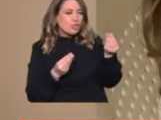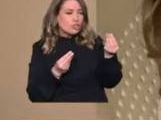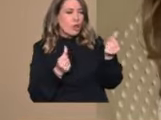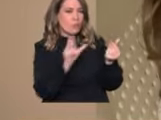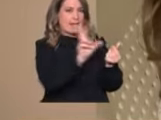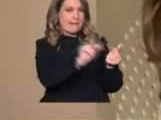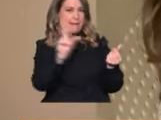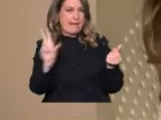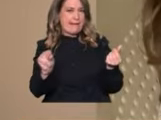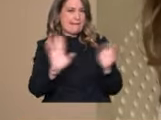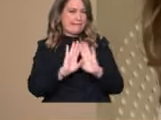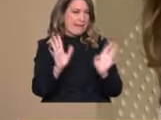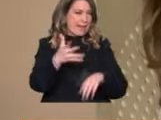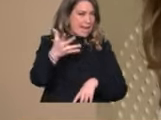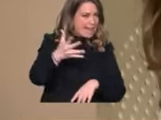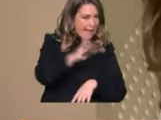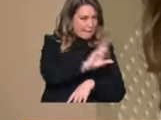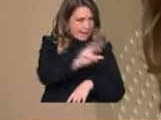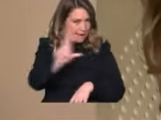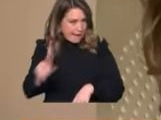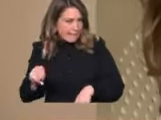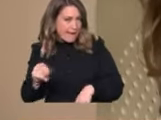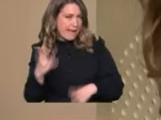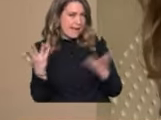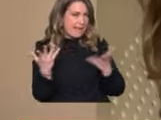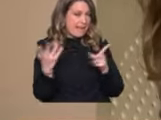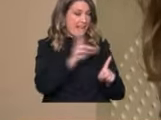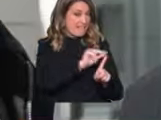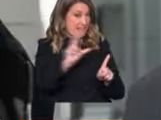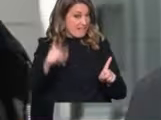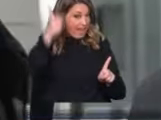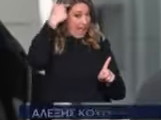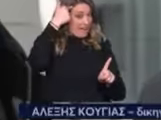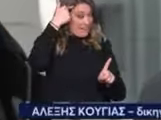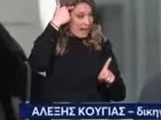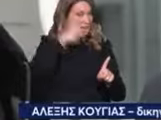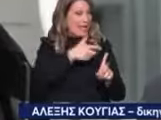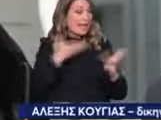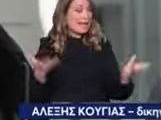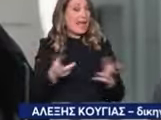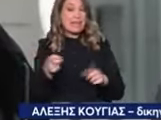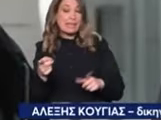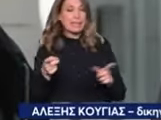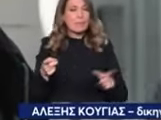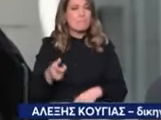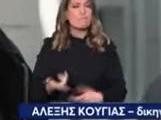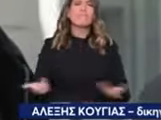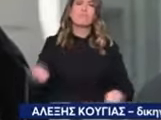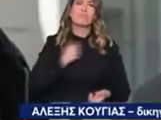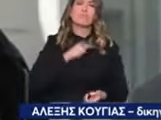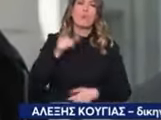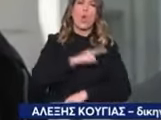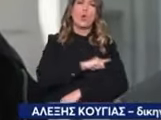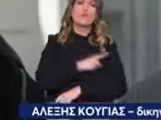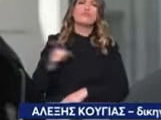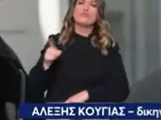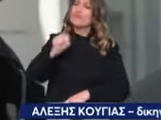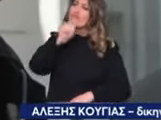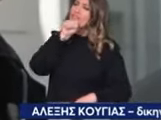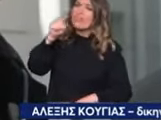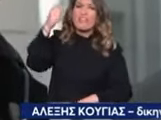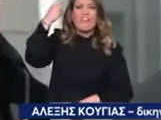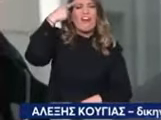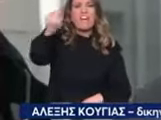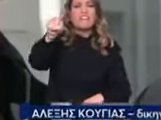είχαν κοντινή ηλικία ενώ και τα δύο παιδιά έπαθαν εγκεφαλοπάθεια. Το πρώτο που τον ενδιαφέρα είναι να καταψύξει τον εγκέφαλό του.